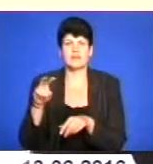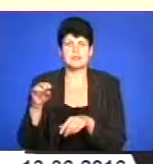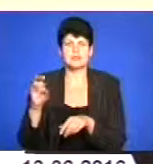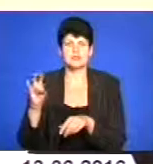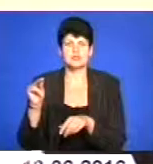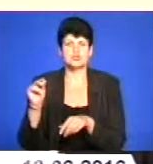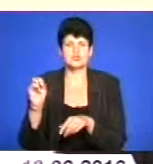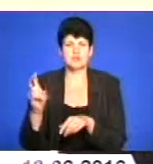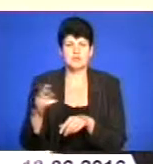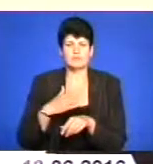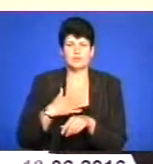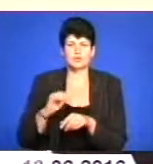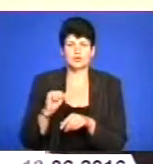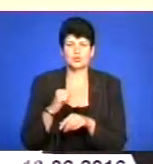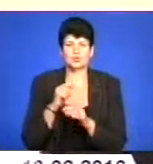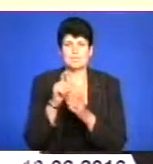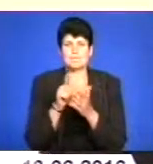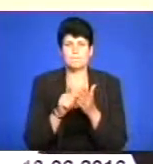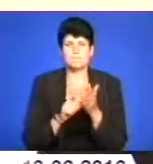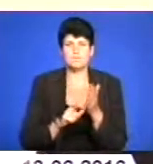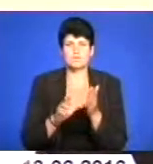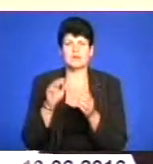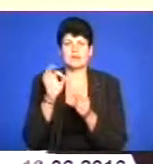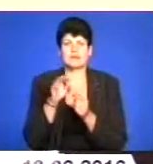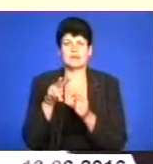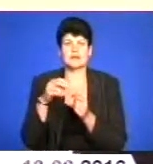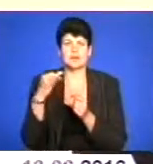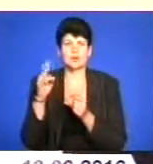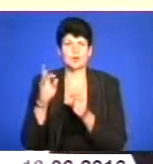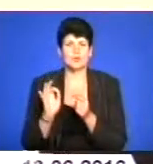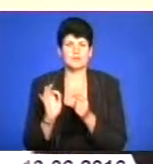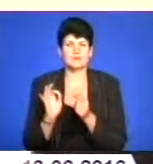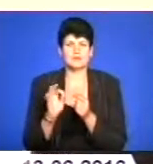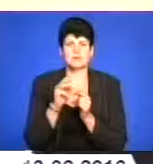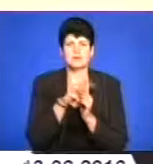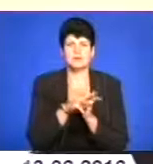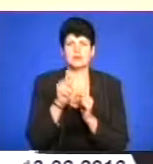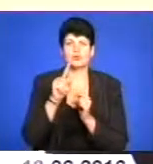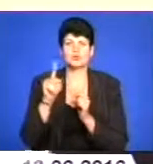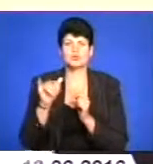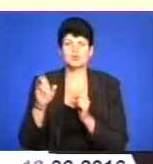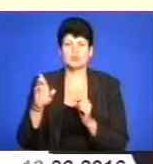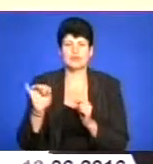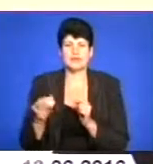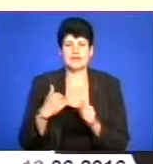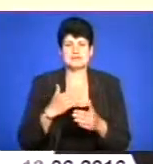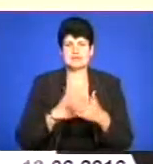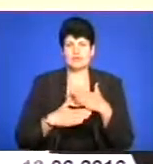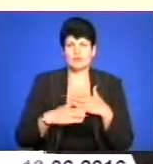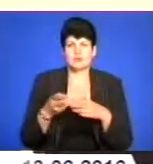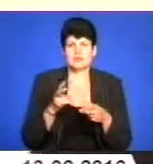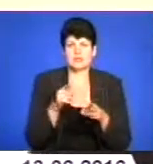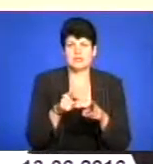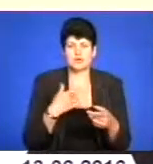мої прекрасні друзі поетеса Олена Лайко і Михайло Зубик. Я з задоволенням ходжу на їхні